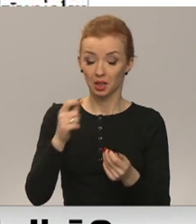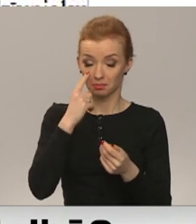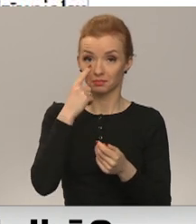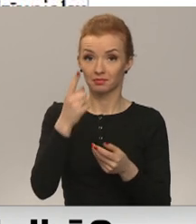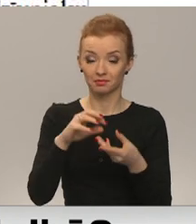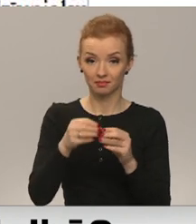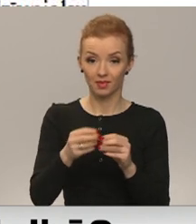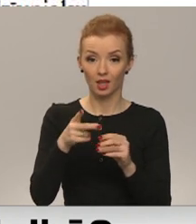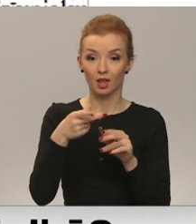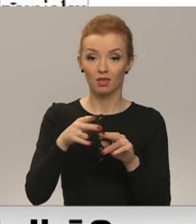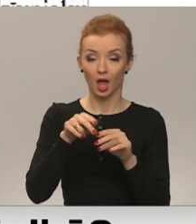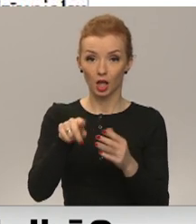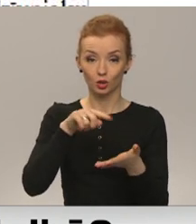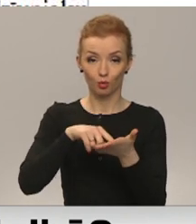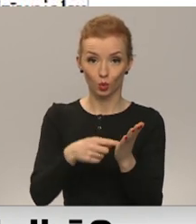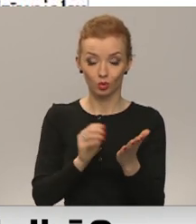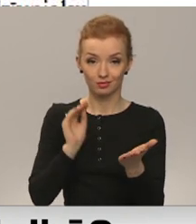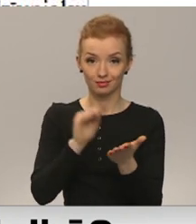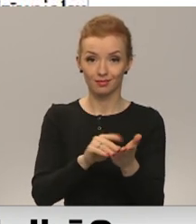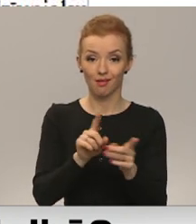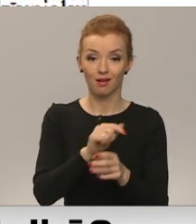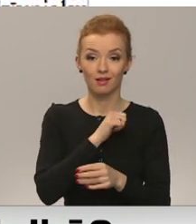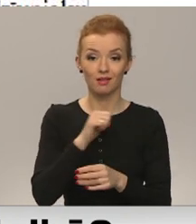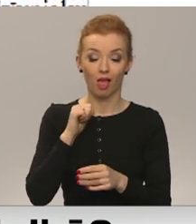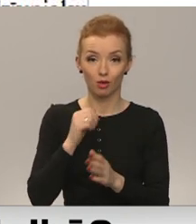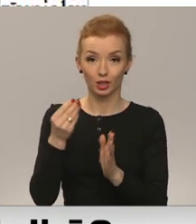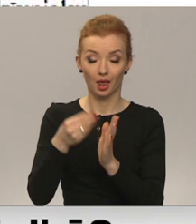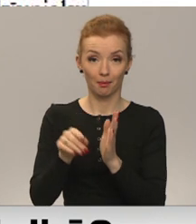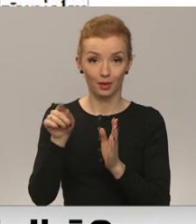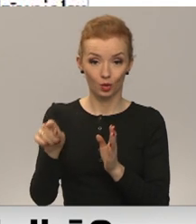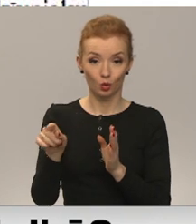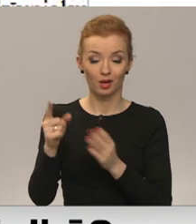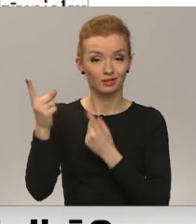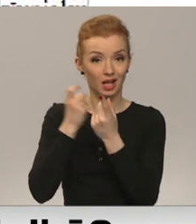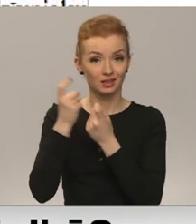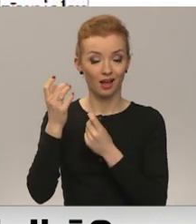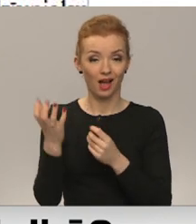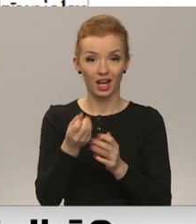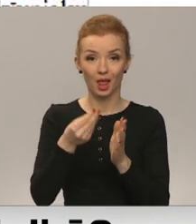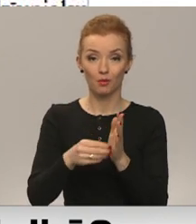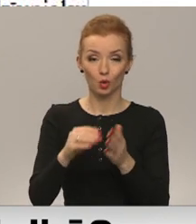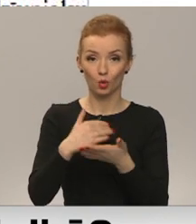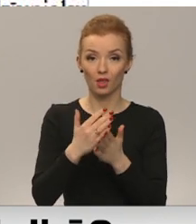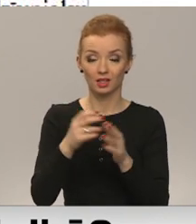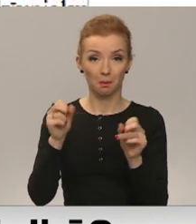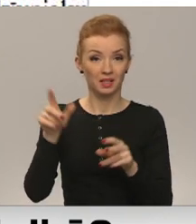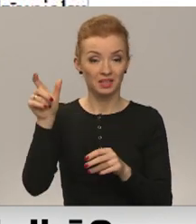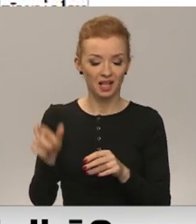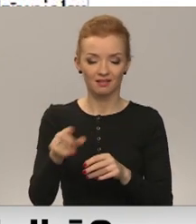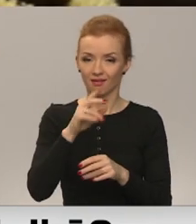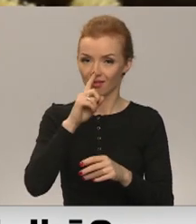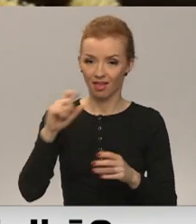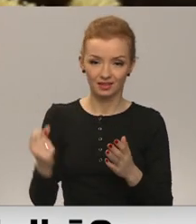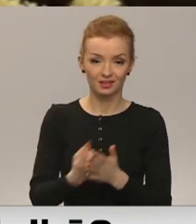ka šāds punkts specifikācijā iekļauts arī tāls novada iepirkumā. Sazināties ar iepirkumu nodējas speciālisti RTV šodien